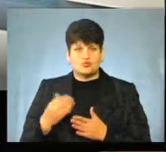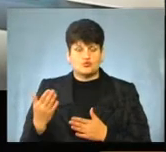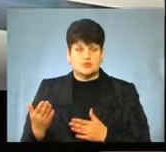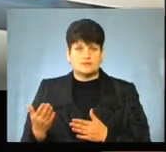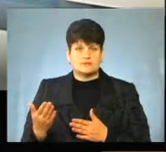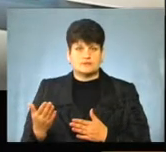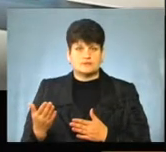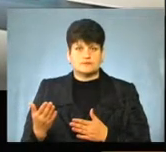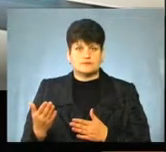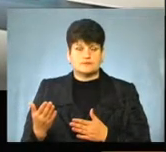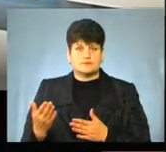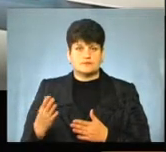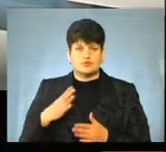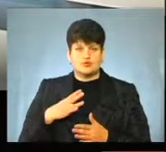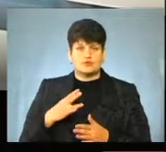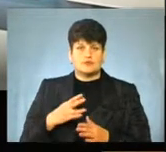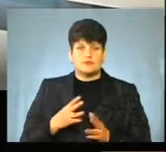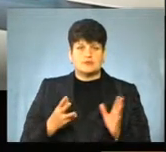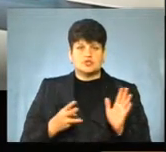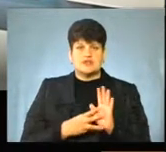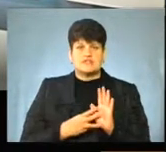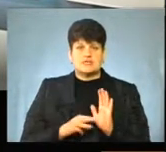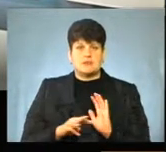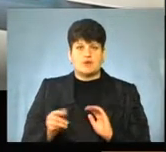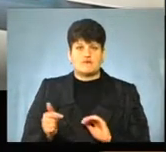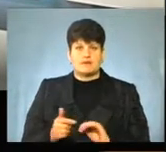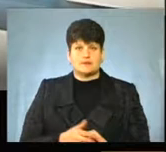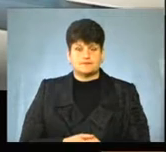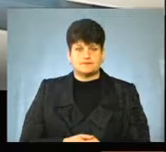було понад 8 мільйонів гривень.